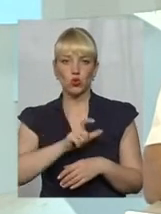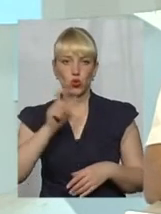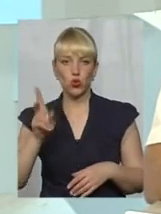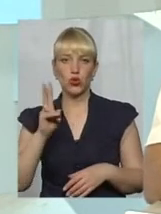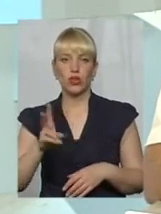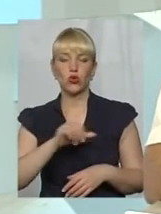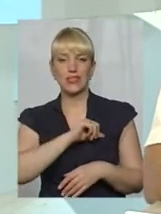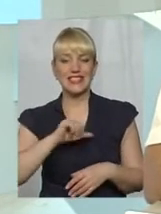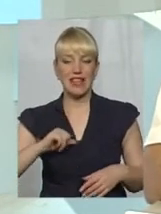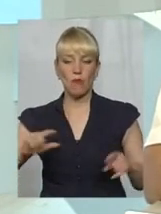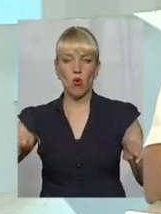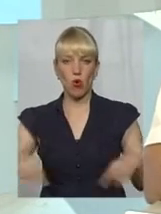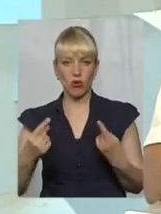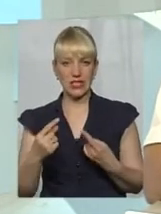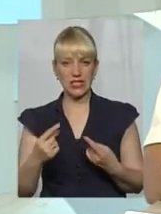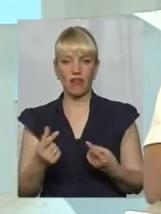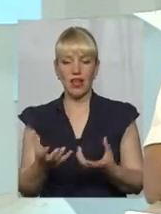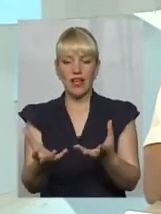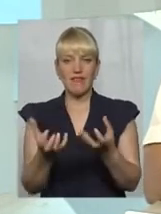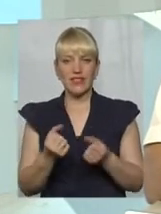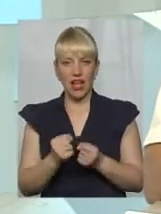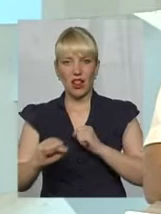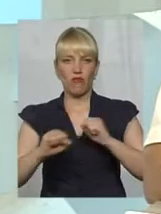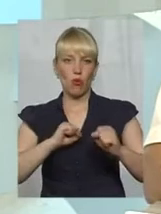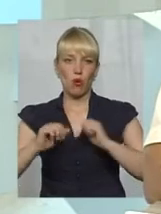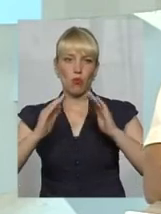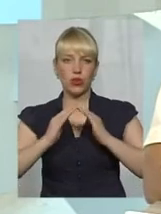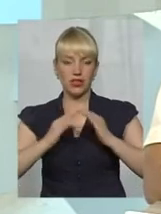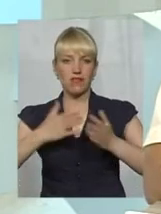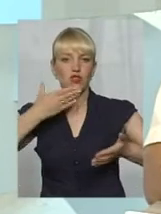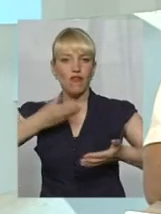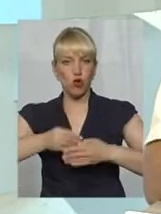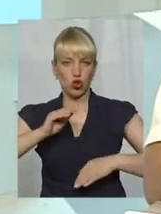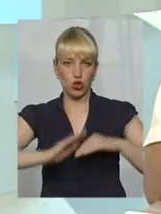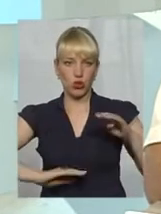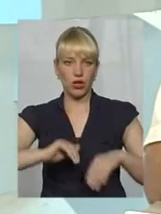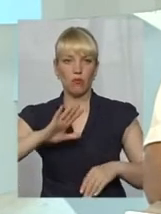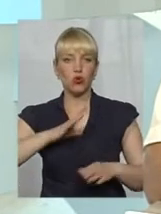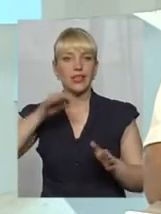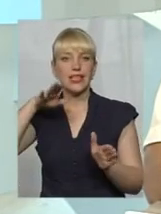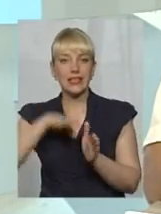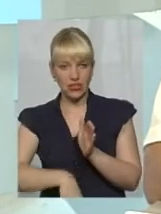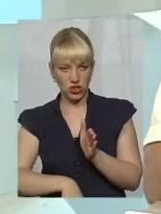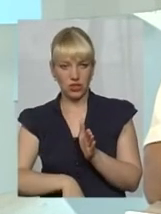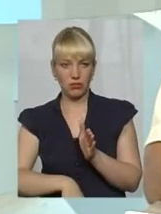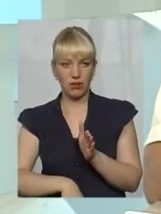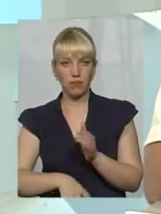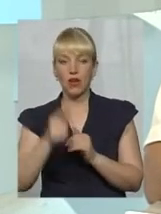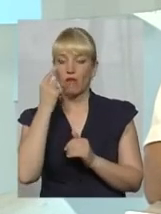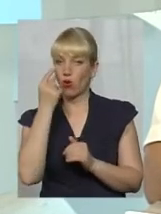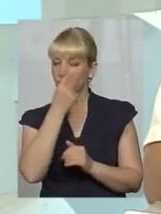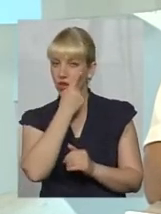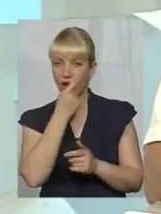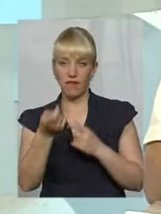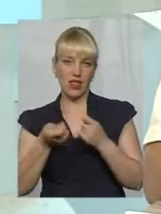самоорганізувалися, взяли управління будинку в свої руки, бути гіршими в очах влади,